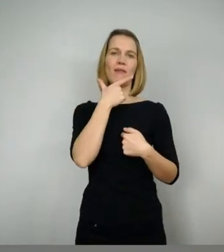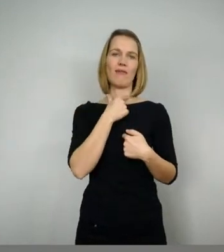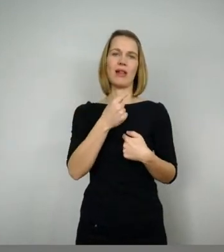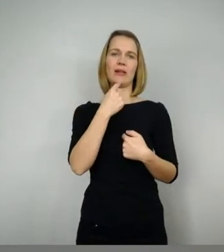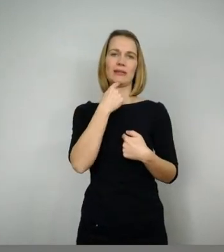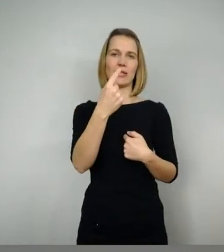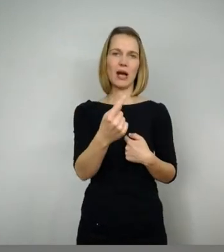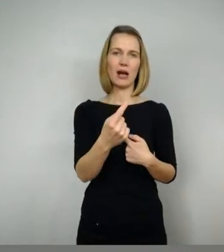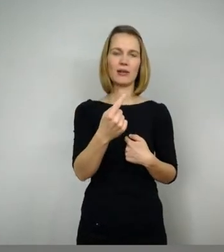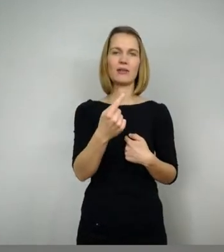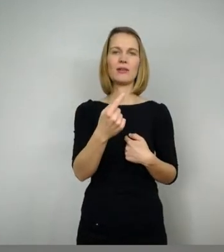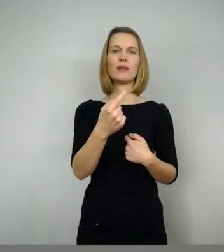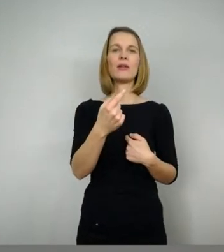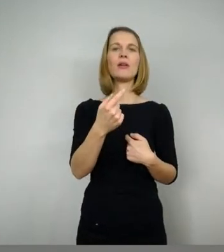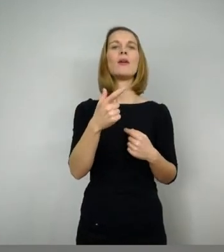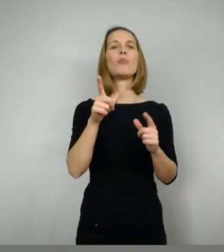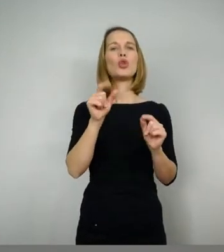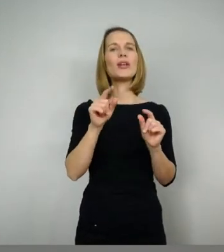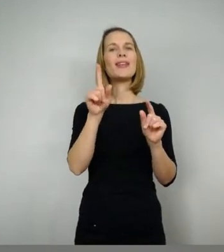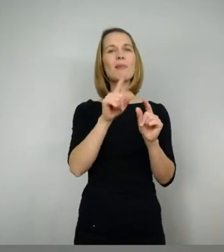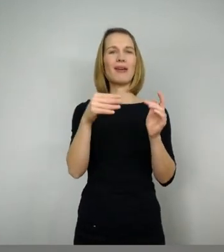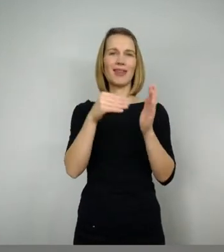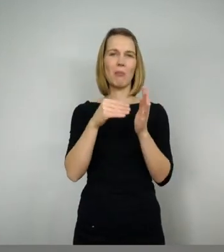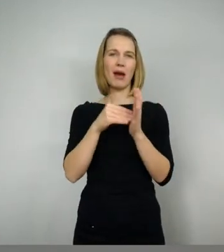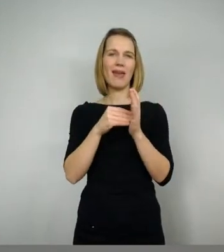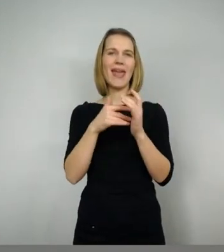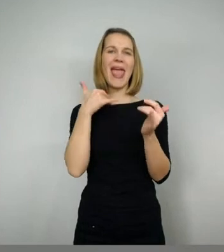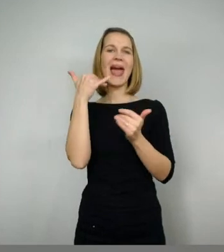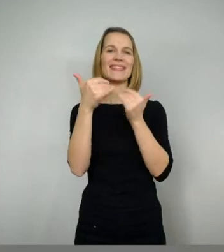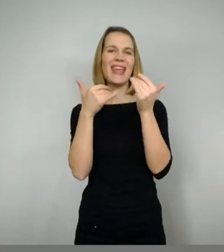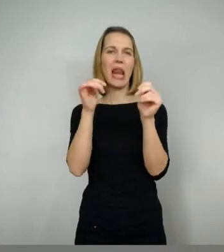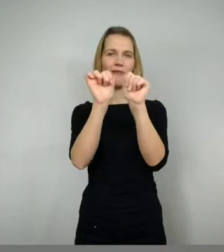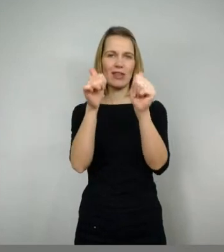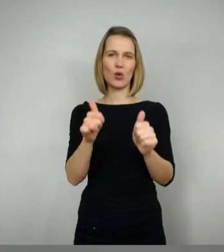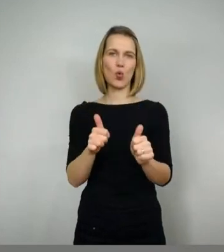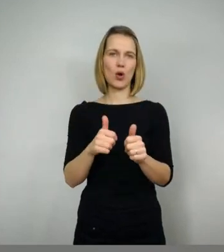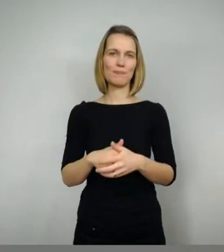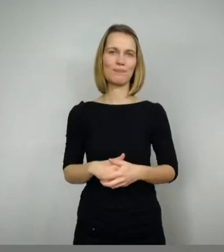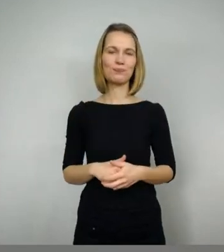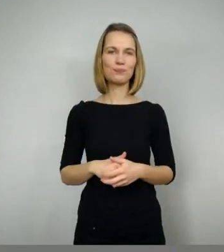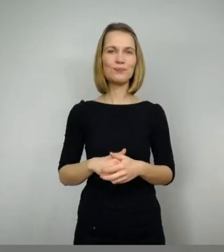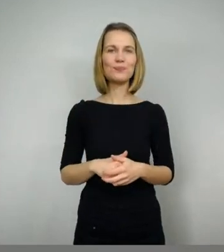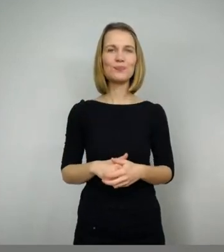Also immer diese Erzählerfigur, die diese Mündlichkeit noch mit zeigt.